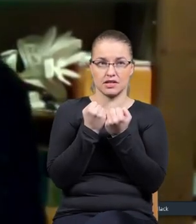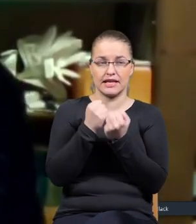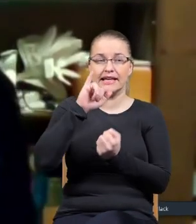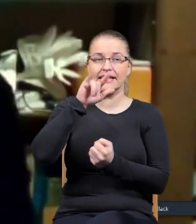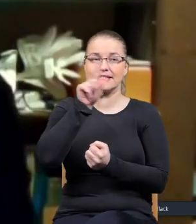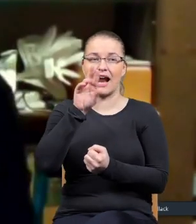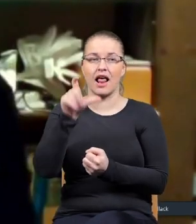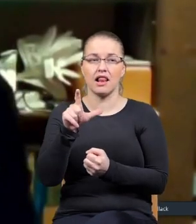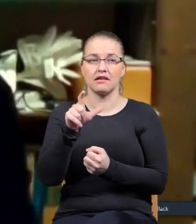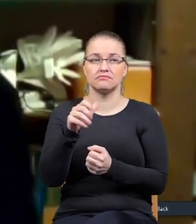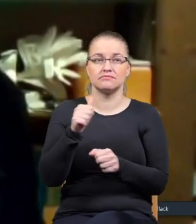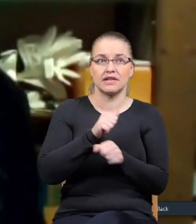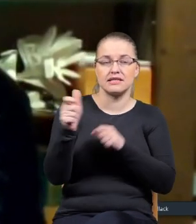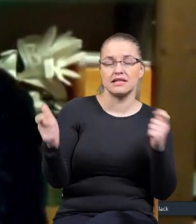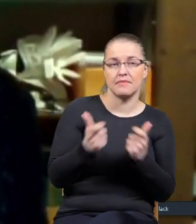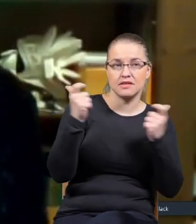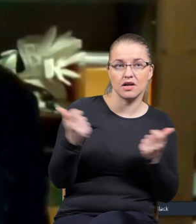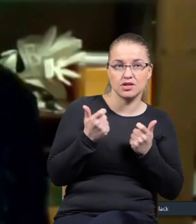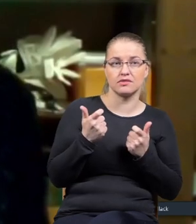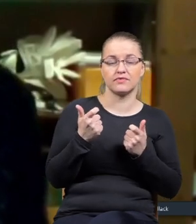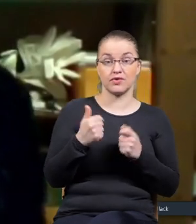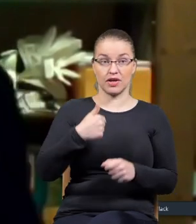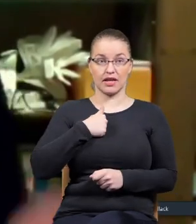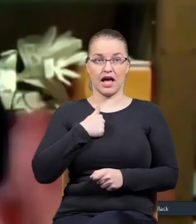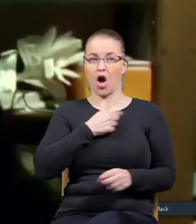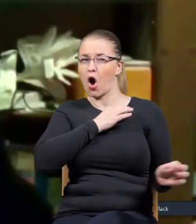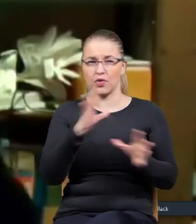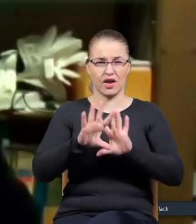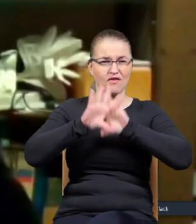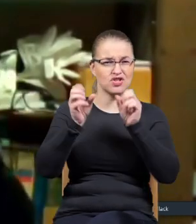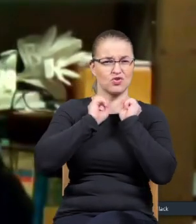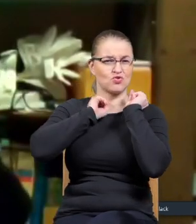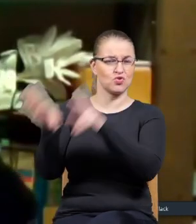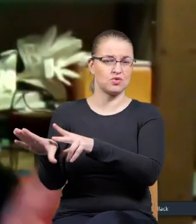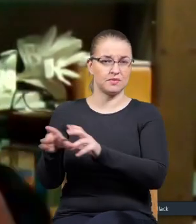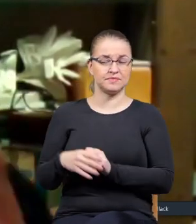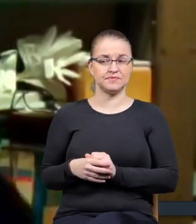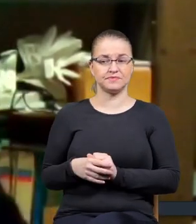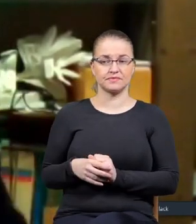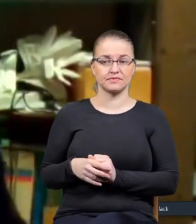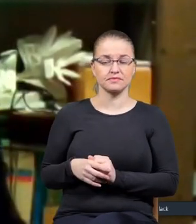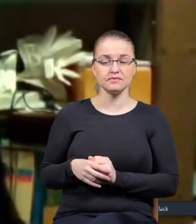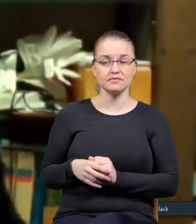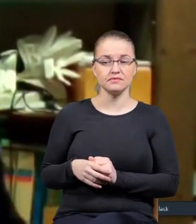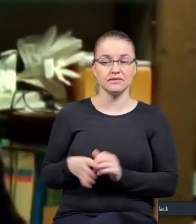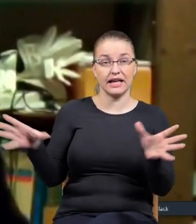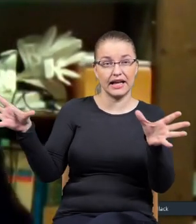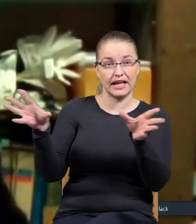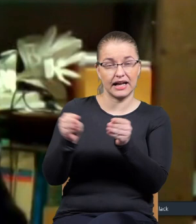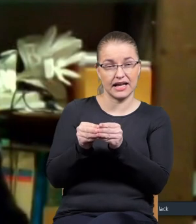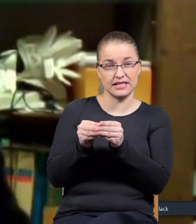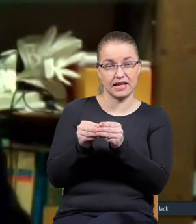Izrael jest zagrożona. Więc ja od razu wszystko rzuciłem i z nim,